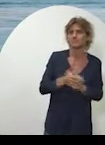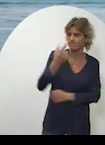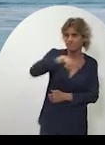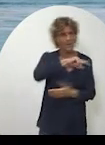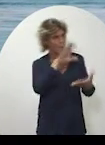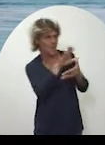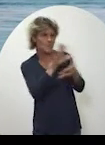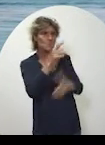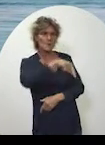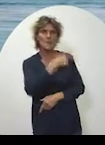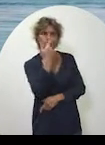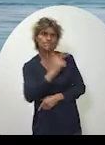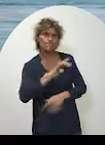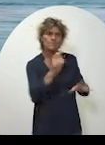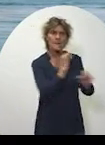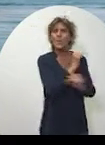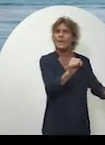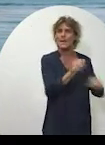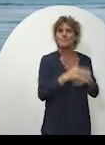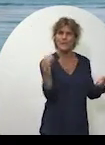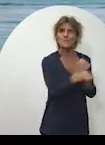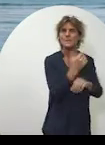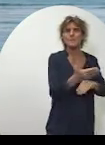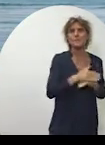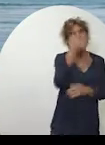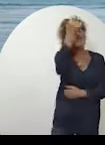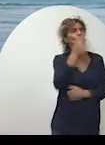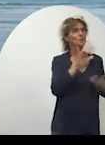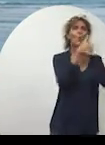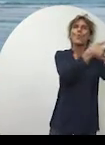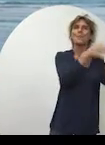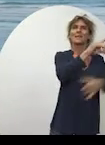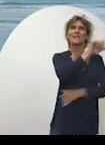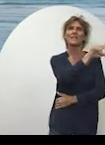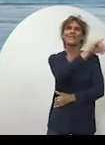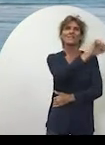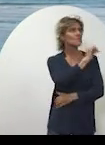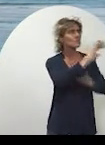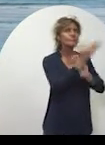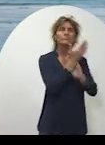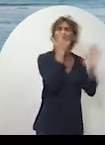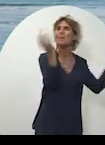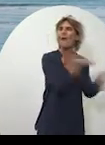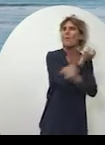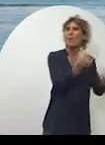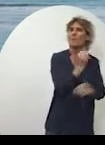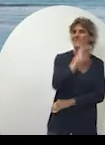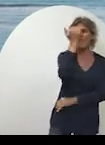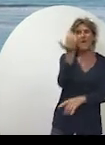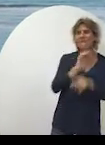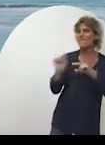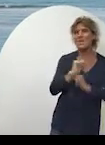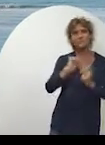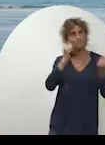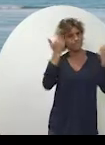les atouts pour réussir. Je pense à la Coupe des Vices, où nous avons su démontrer, s'il le fallait encore, notre formidable